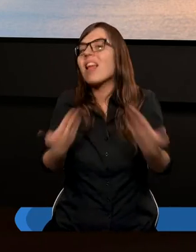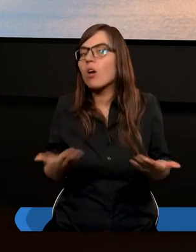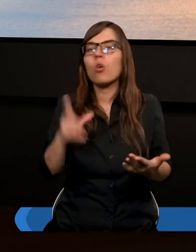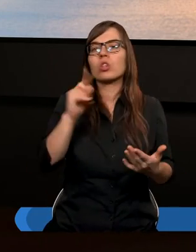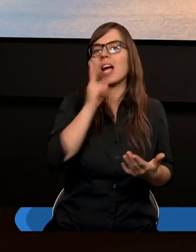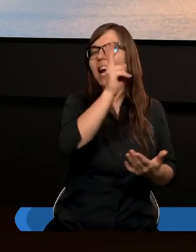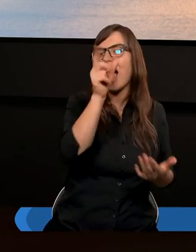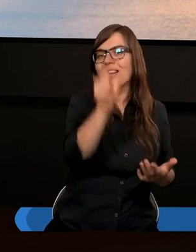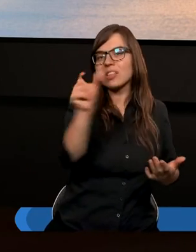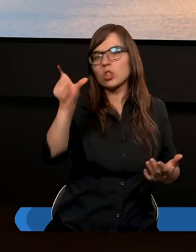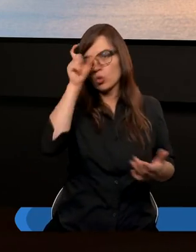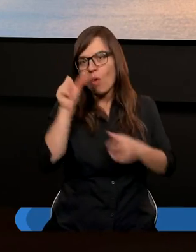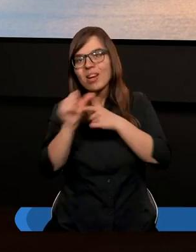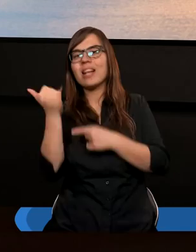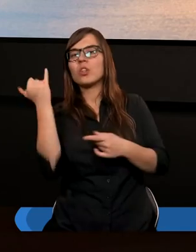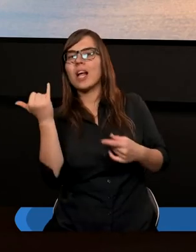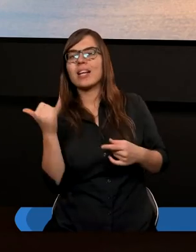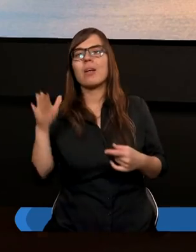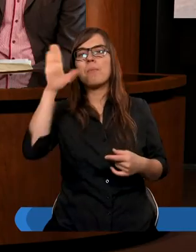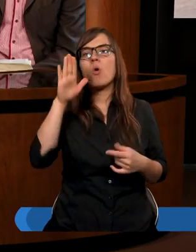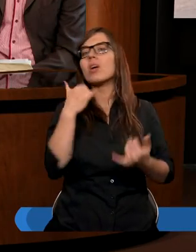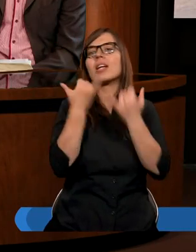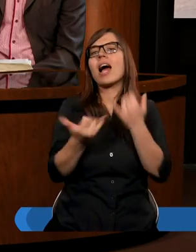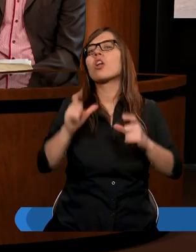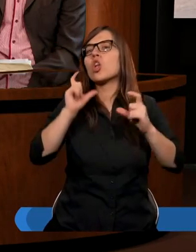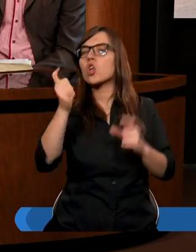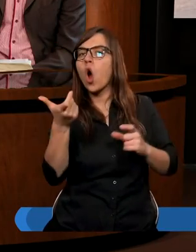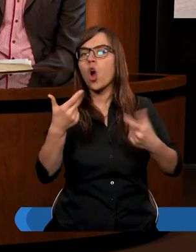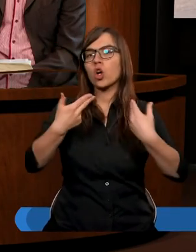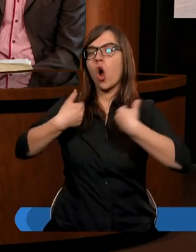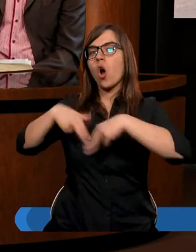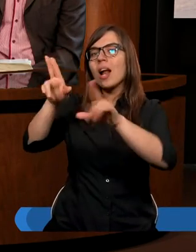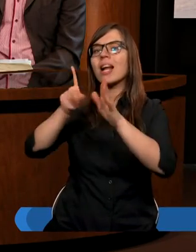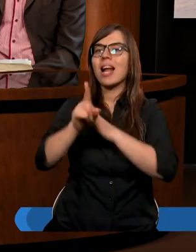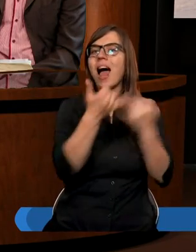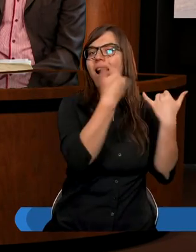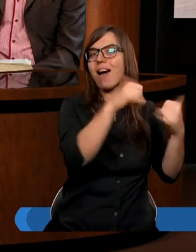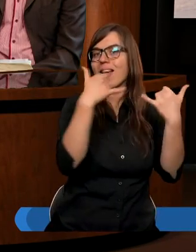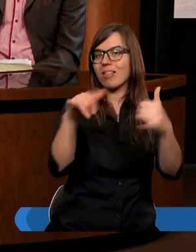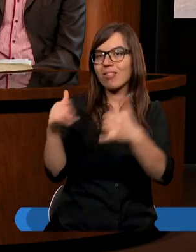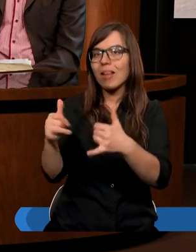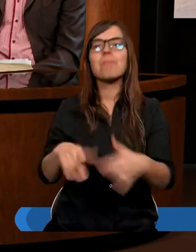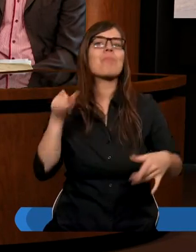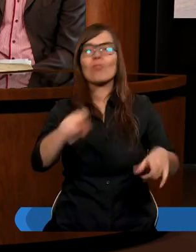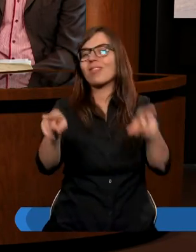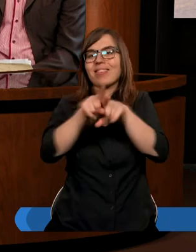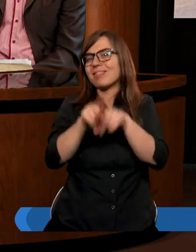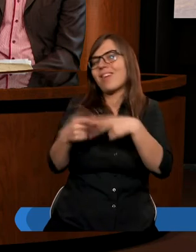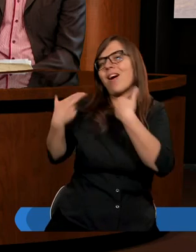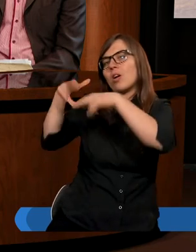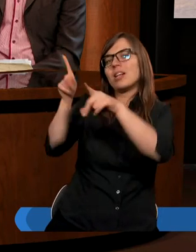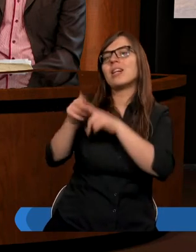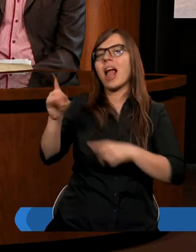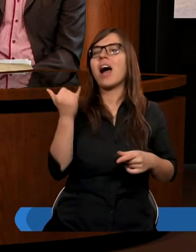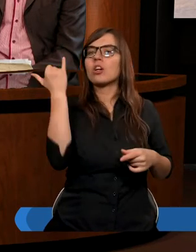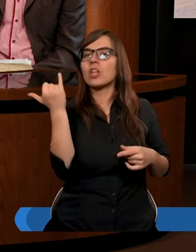człowiek jest dzieckiem bożym jeżeli coś oddajemy dla innych to dajemy to dla